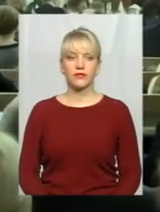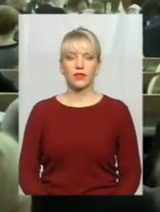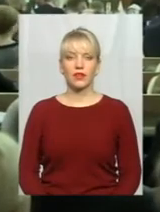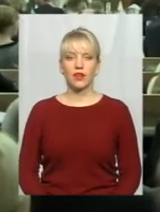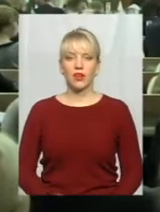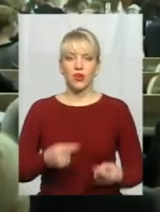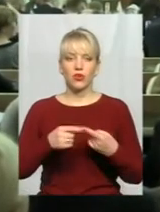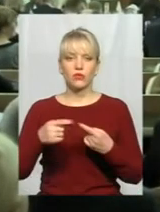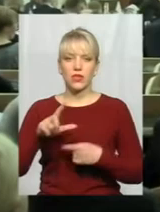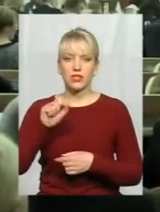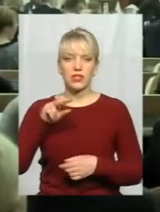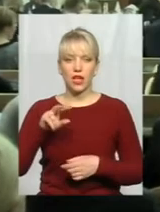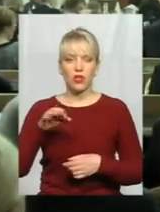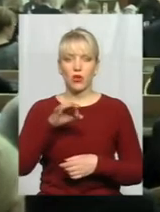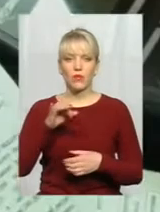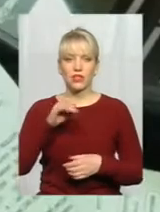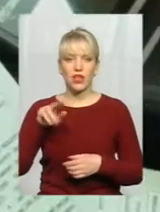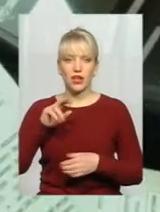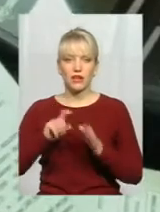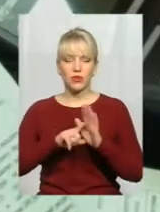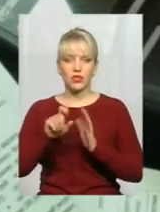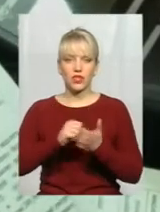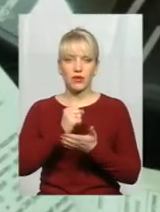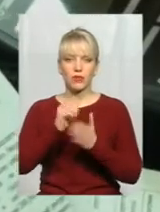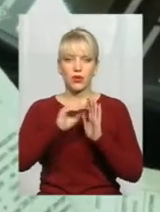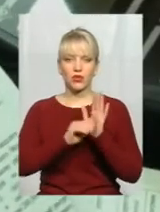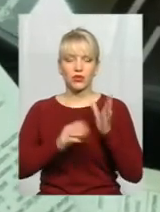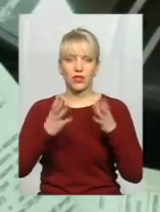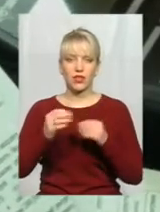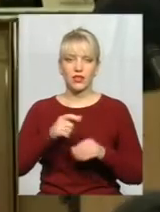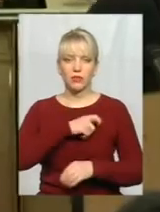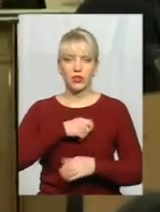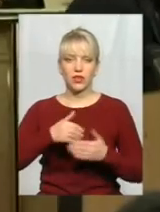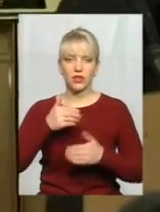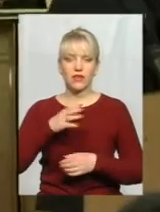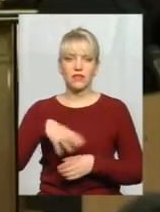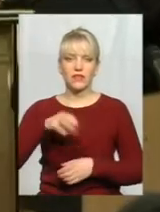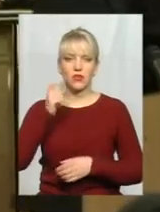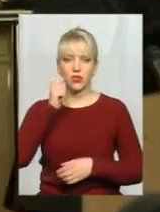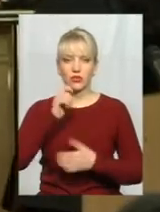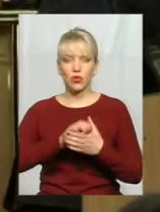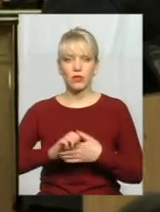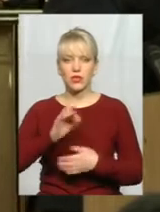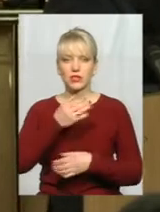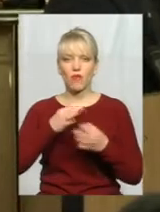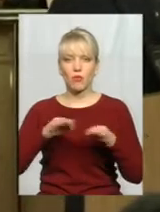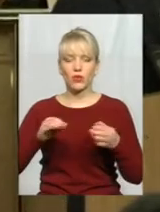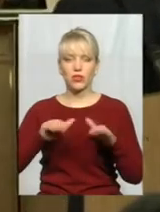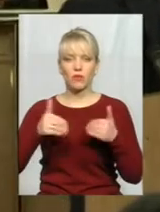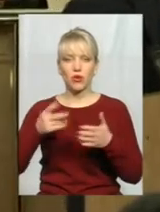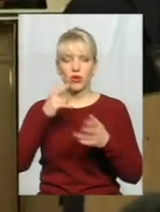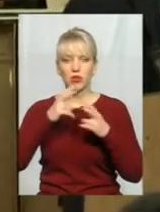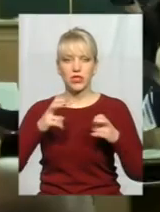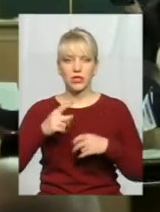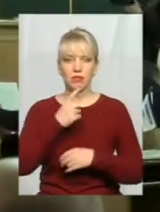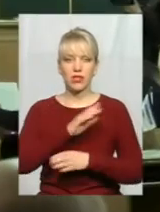Розбіжності у залі обласної ради розпочалися із затвердження порядку денного. Депутати від фракції Всокорінське об'єднання «Свобода» запропонували розглянути першим,